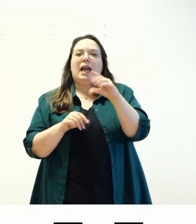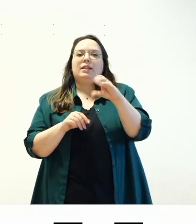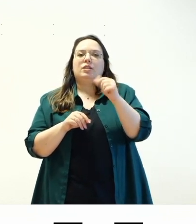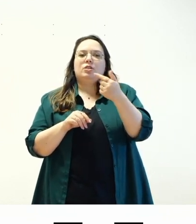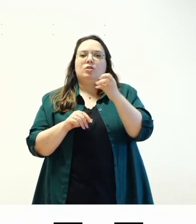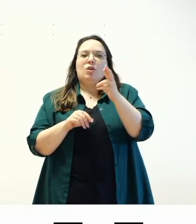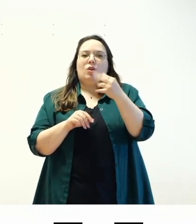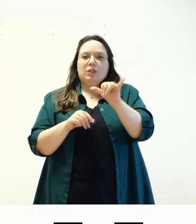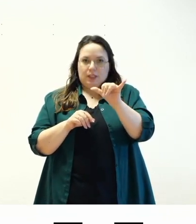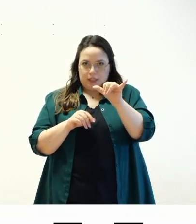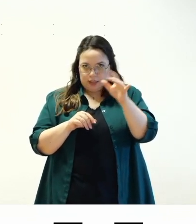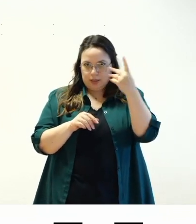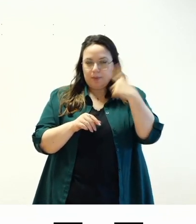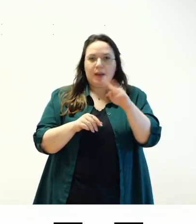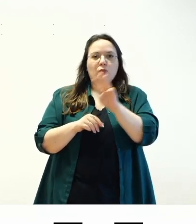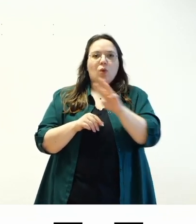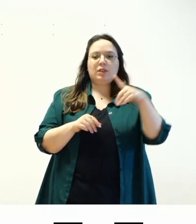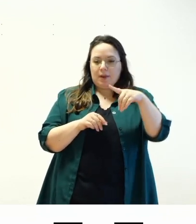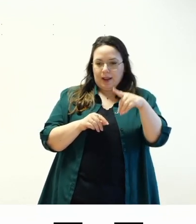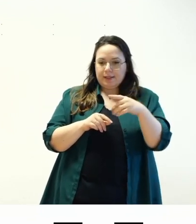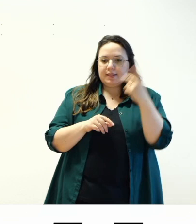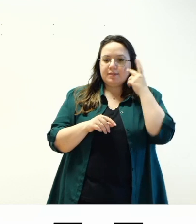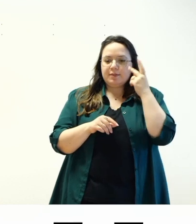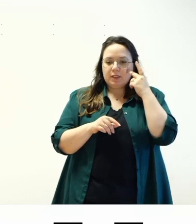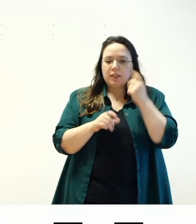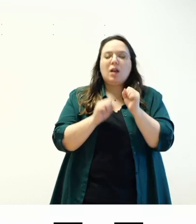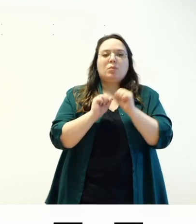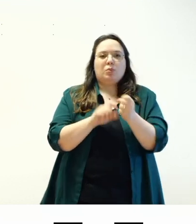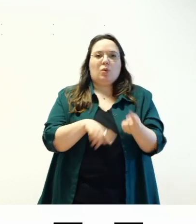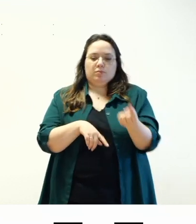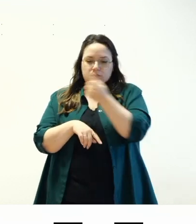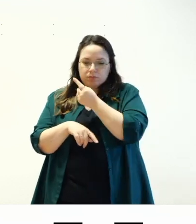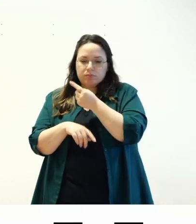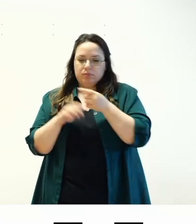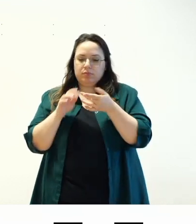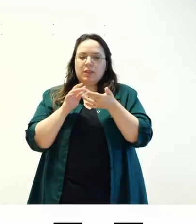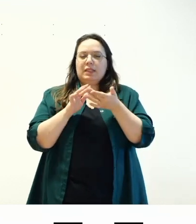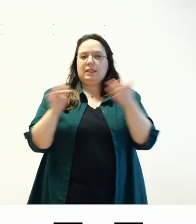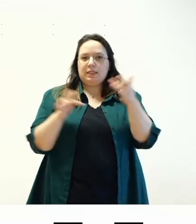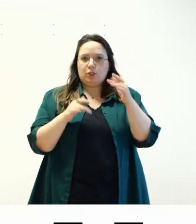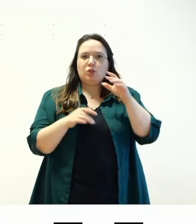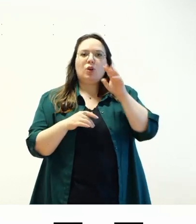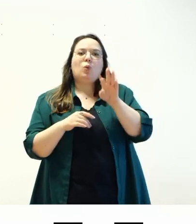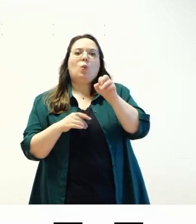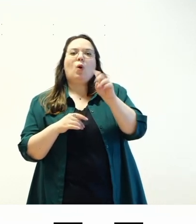.org slash themes se volete andare a vedere la versione in italiano che è sostanzialmente